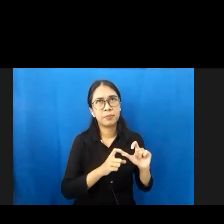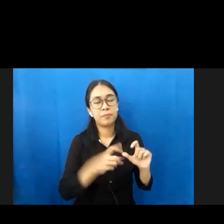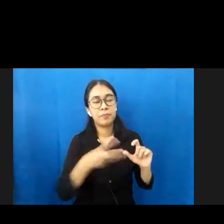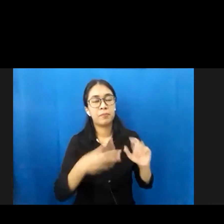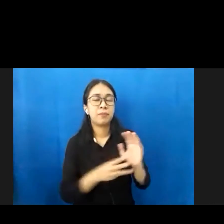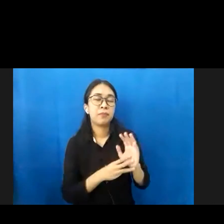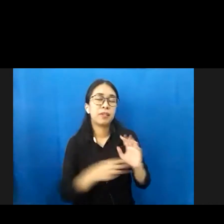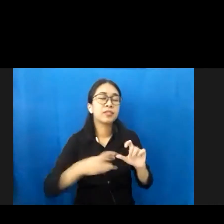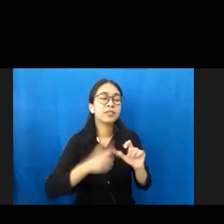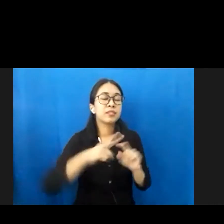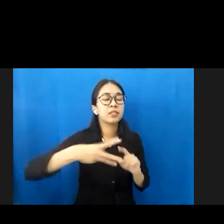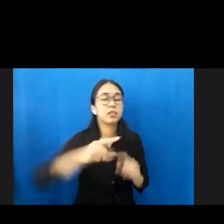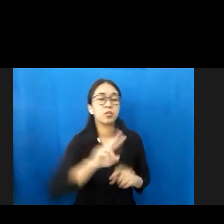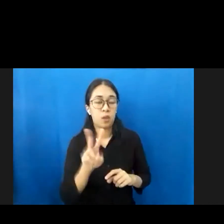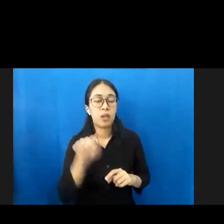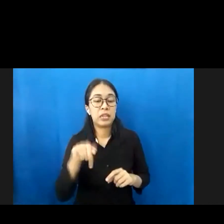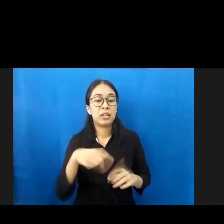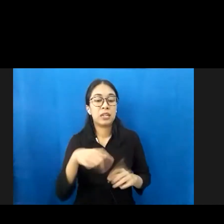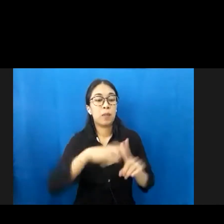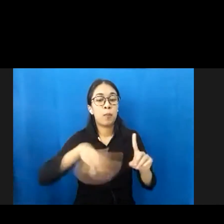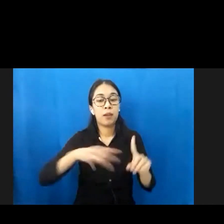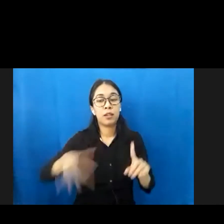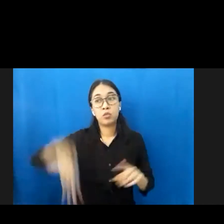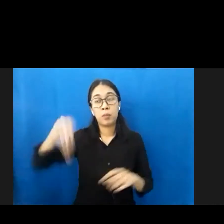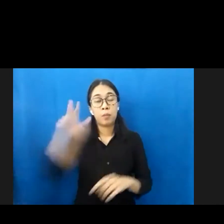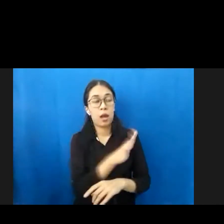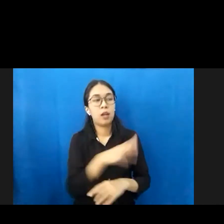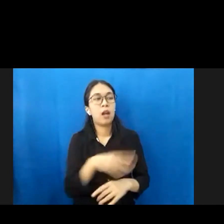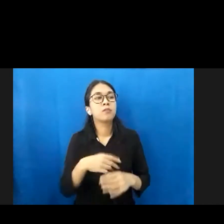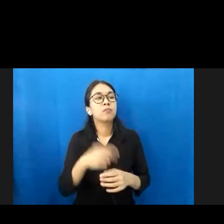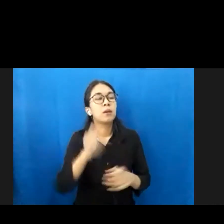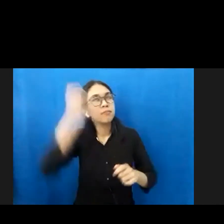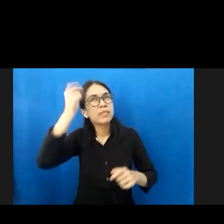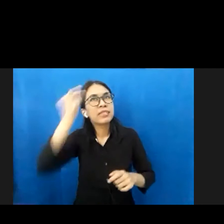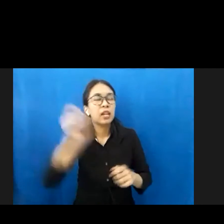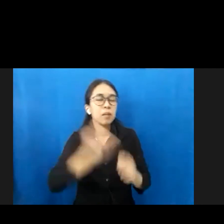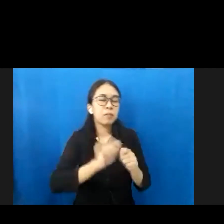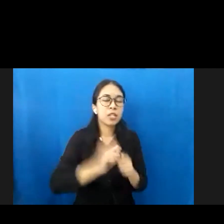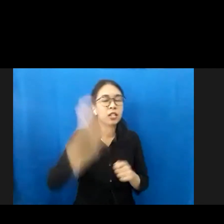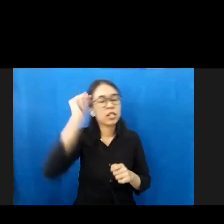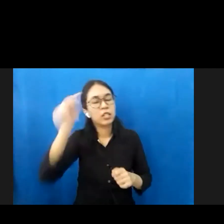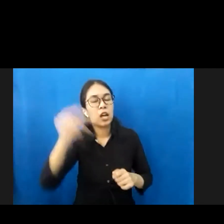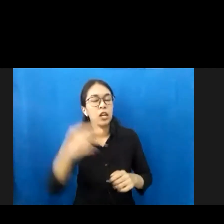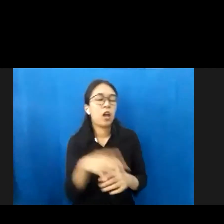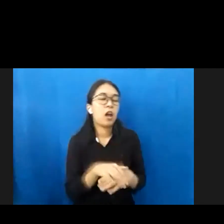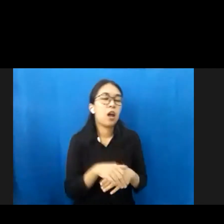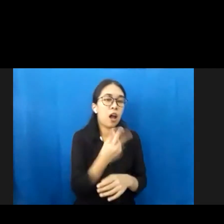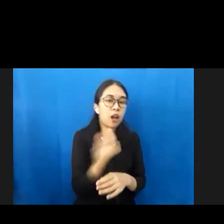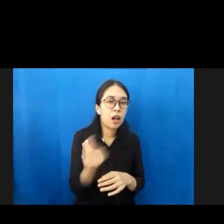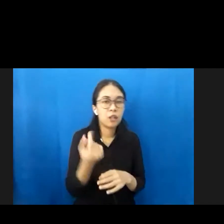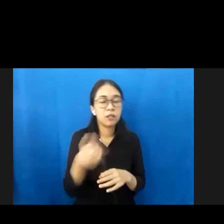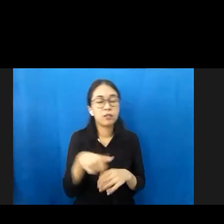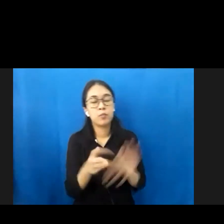Sumba Barat akan kembali membuat perencanaan anggarannya yang dimulai dari Musrembang Desa. Tentu saja kebijakan